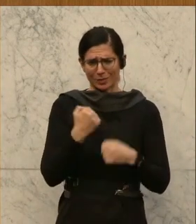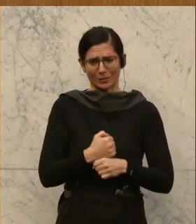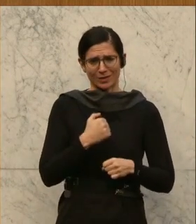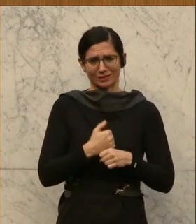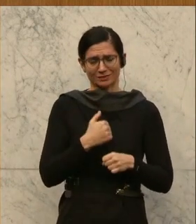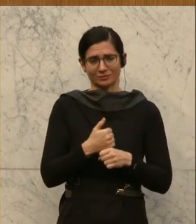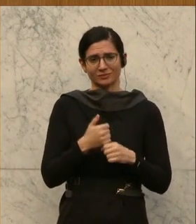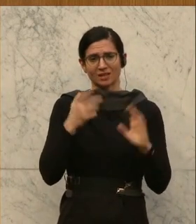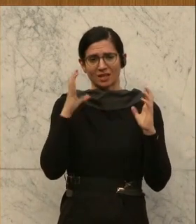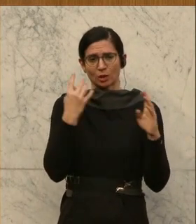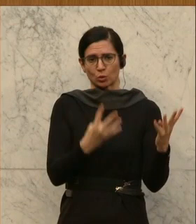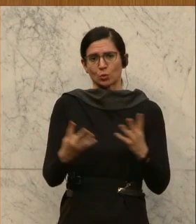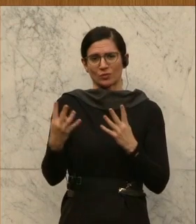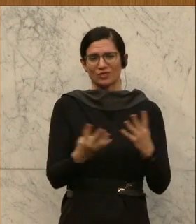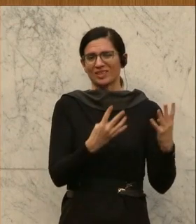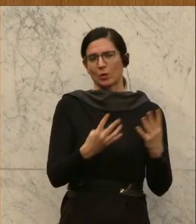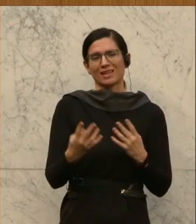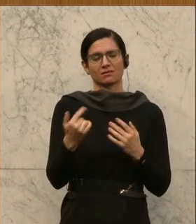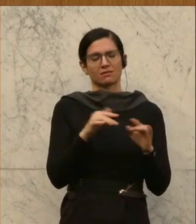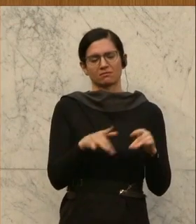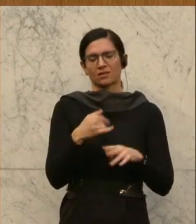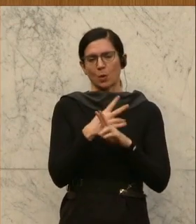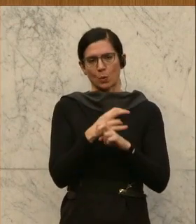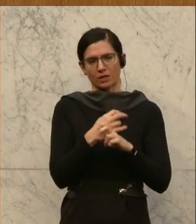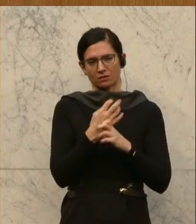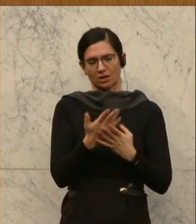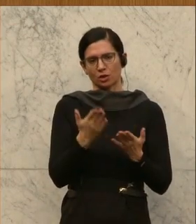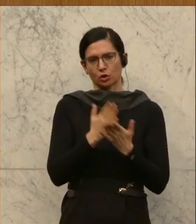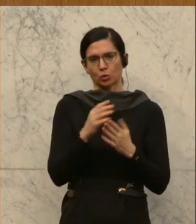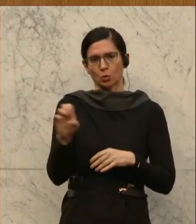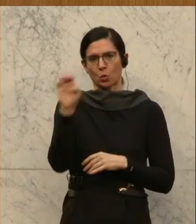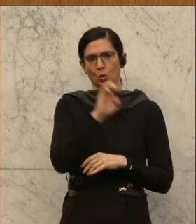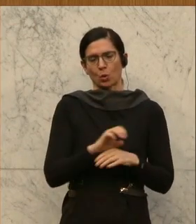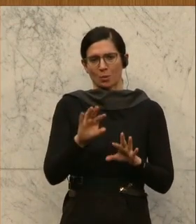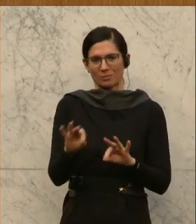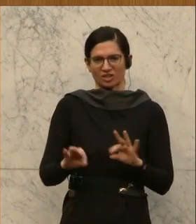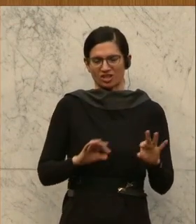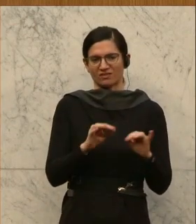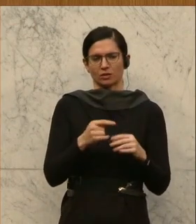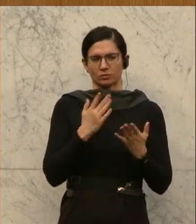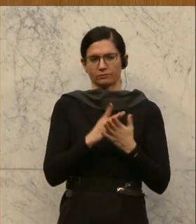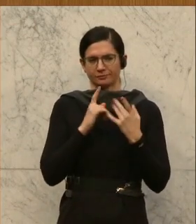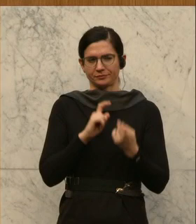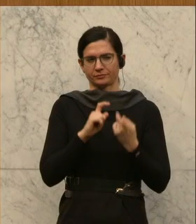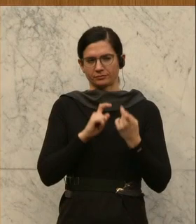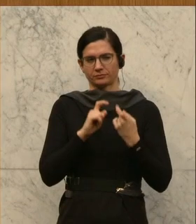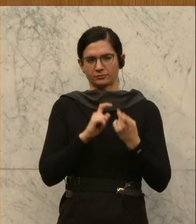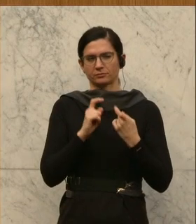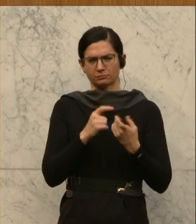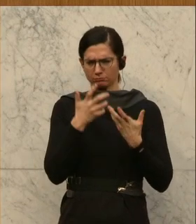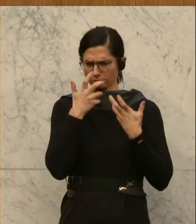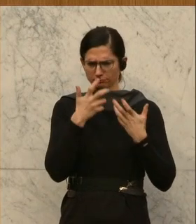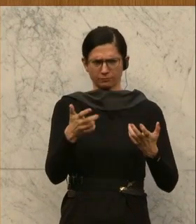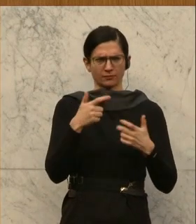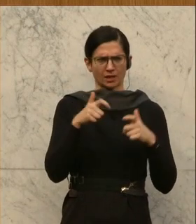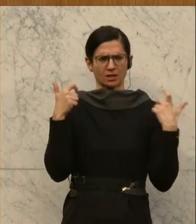-Radiosymphonieorchester ist nicht nur Thema in Österreich, es beschäftigt mittlerweile ganz Europa sozusagen. Man diskutiert über diese wunderliche Idee